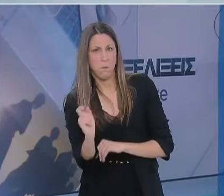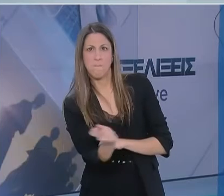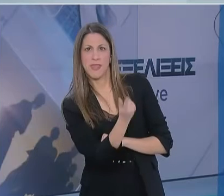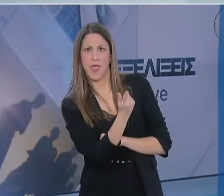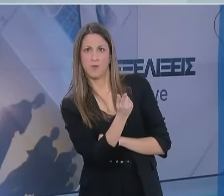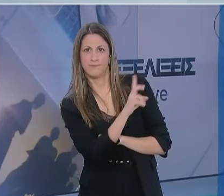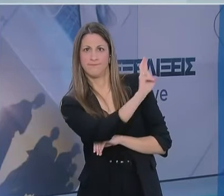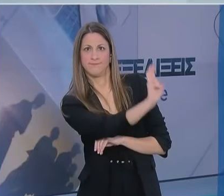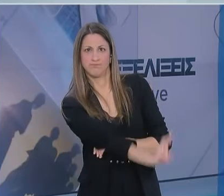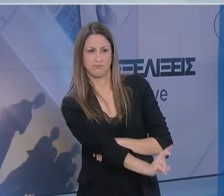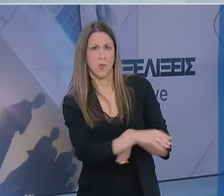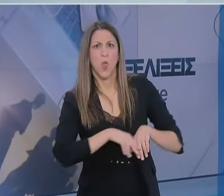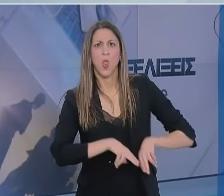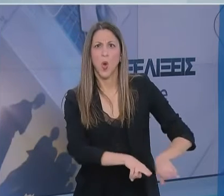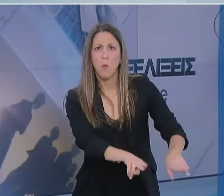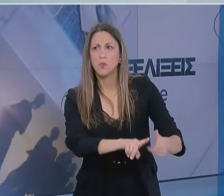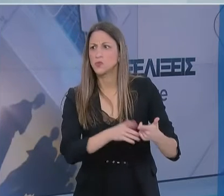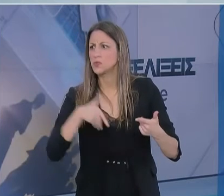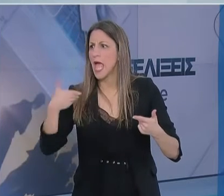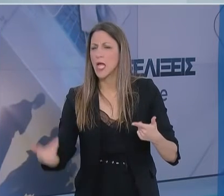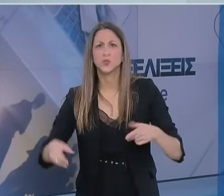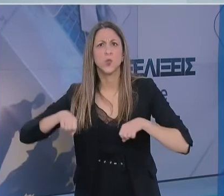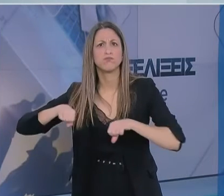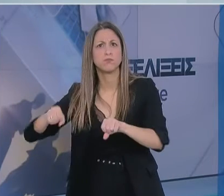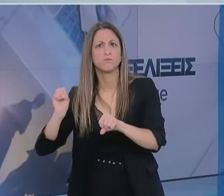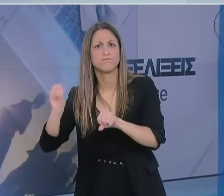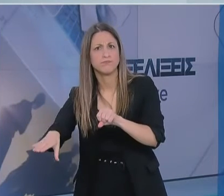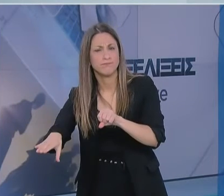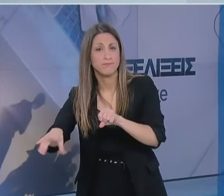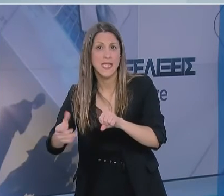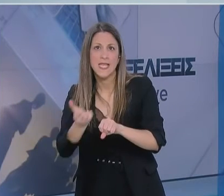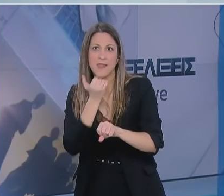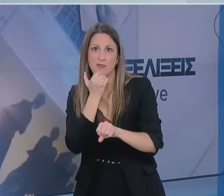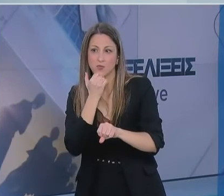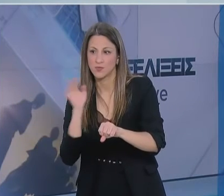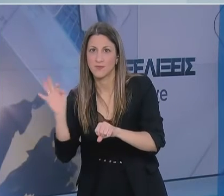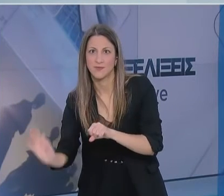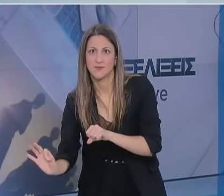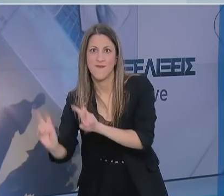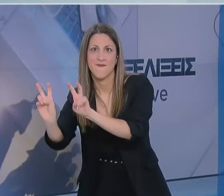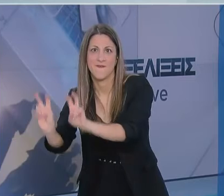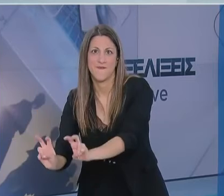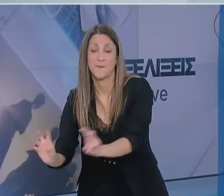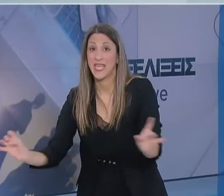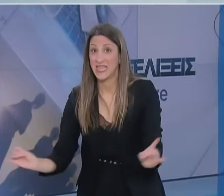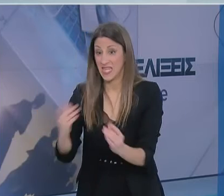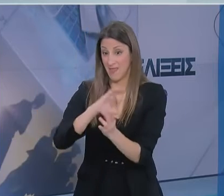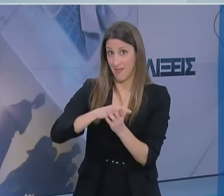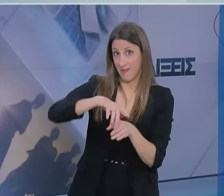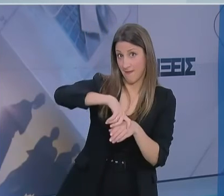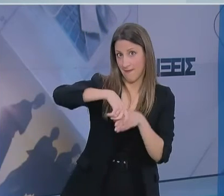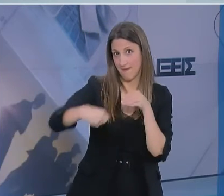Να αφήσει το χρησιμοποιημένο γάντι σε καροτσάκι αγορών ή να το απορρίψει στον δρόμο. Επιπλέον, όταν βγάζουμε τα γάντια,